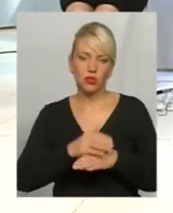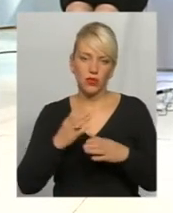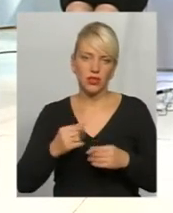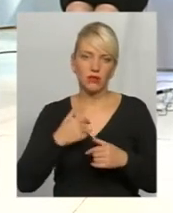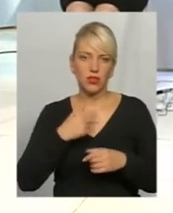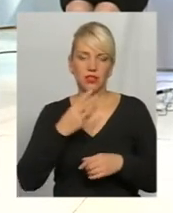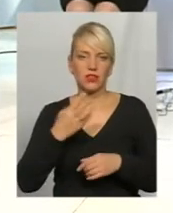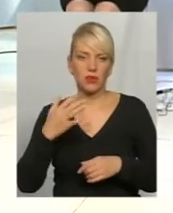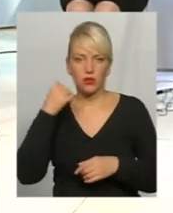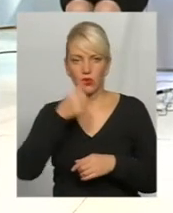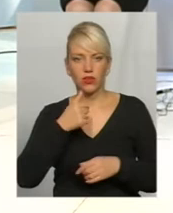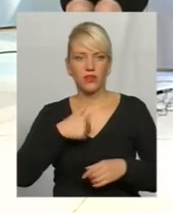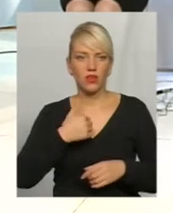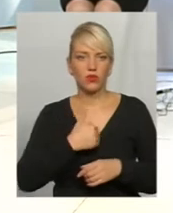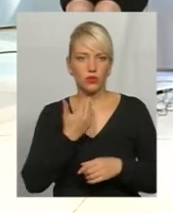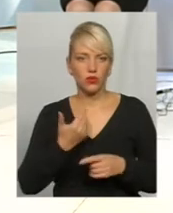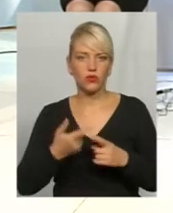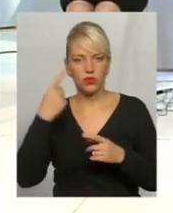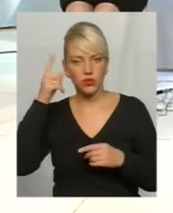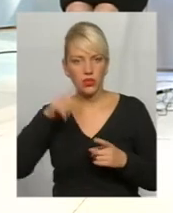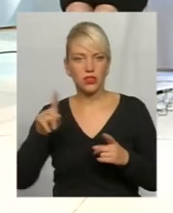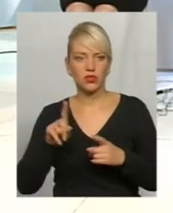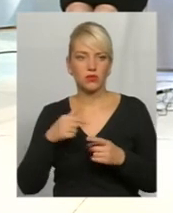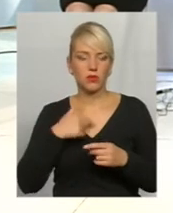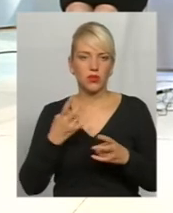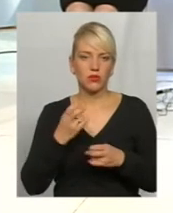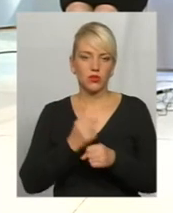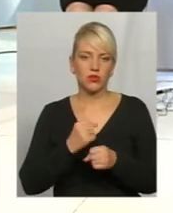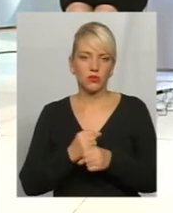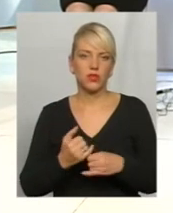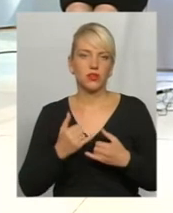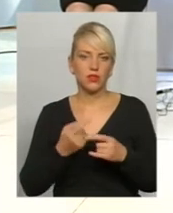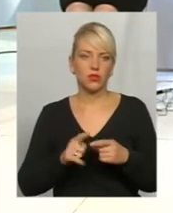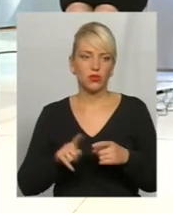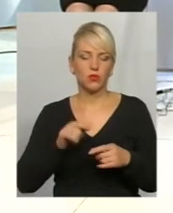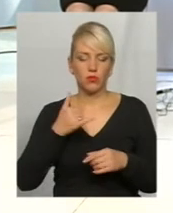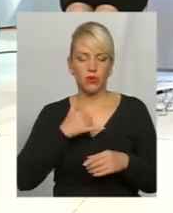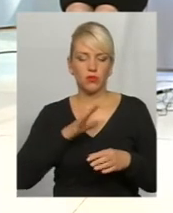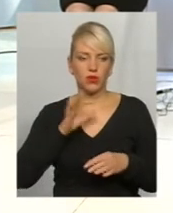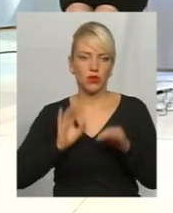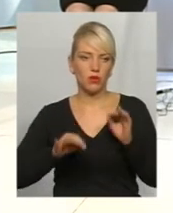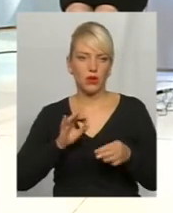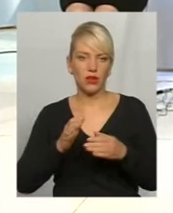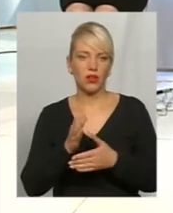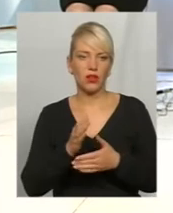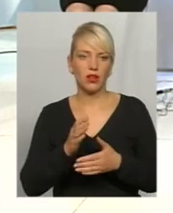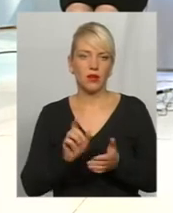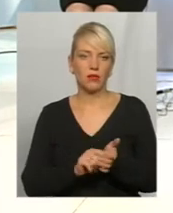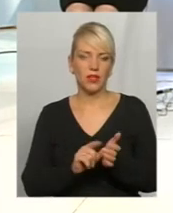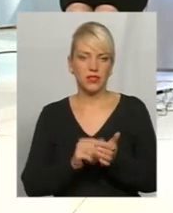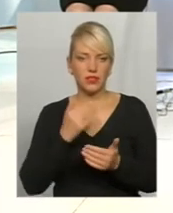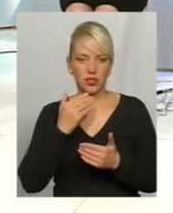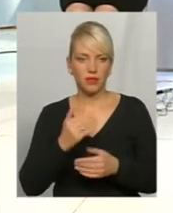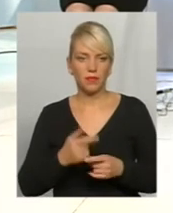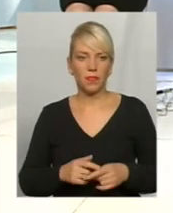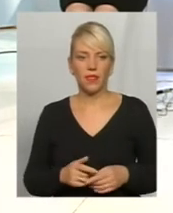мені 35 років, я хочу знати, що мені потрібно зробити для того, щоб у мене була нормальна пенсія». Державна, ви можете